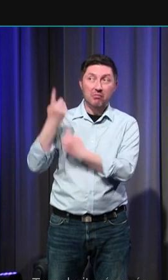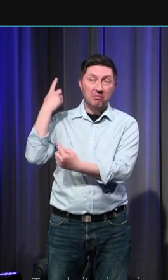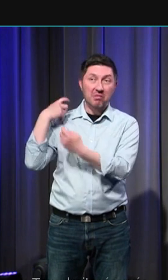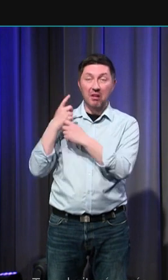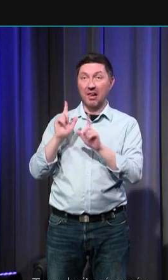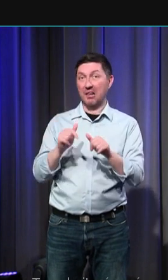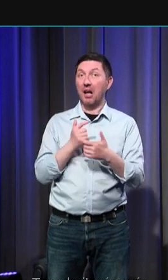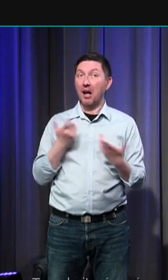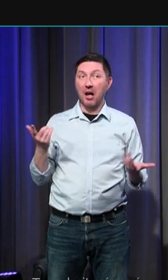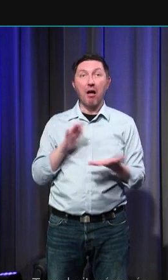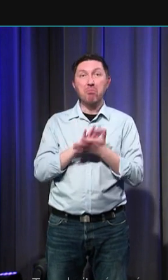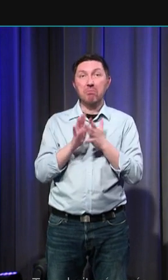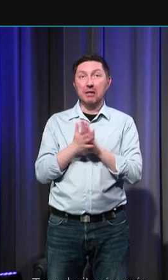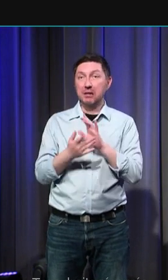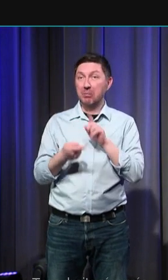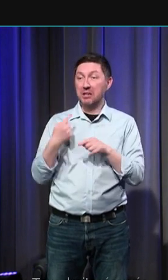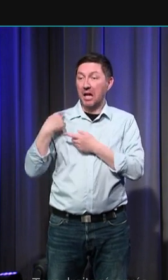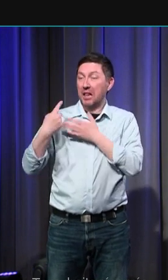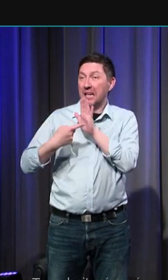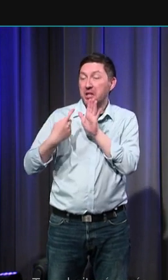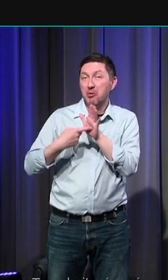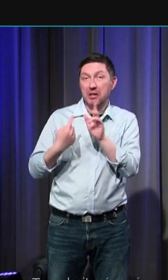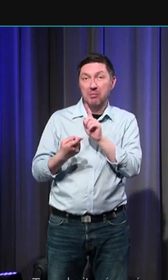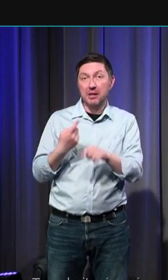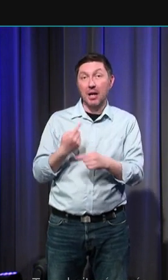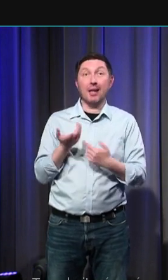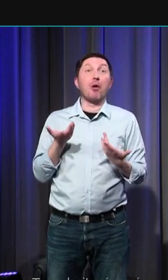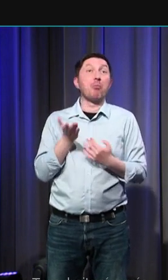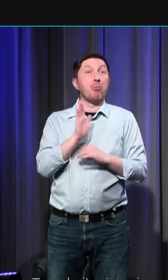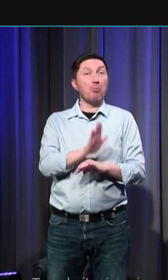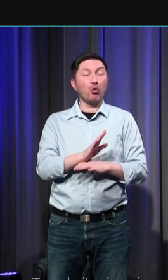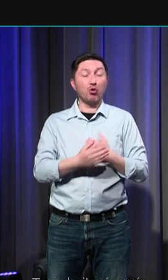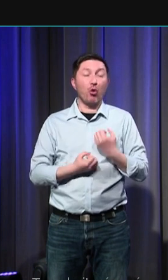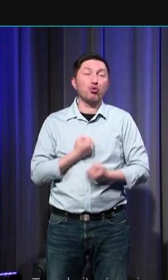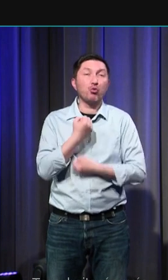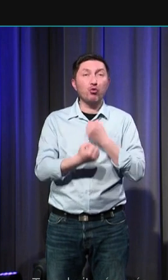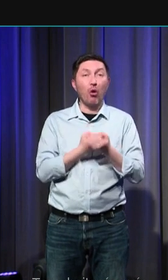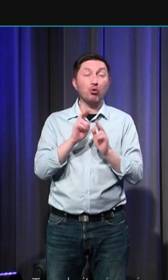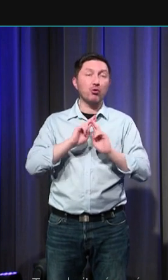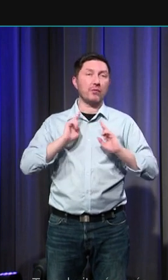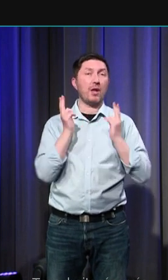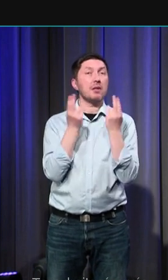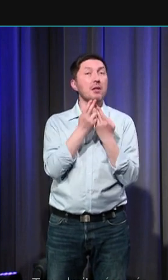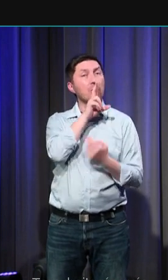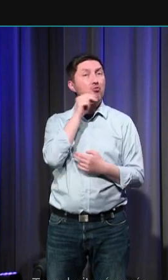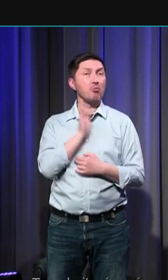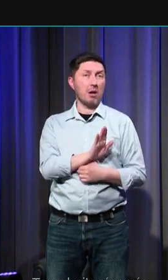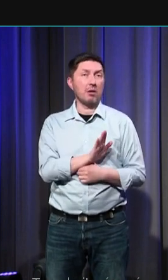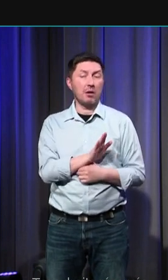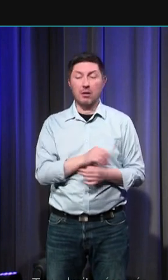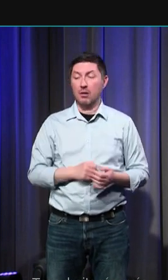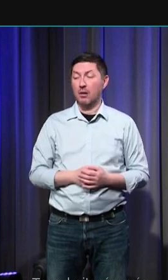cette pratique qui est quand même l'expression d'une souffrance assez universelle puisque tous les tableaux